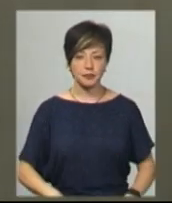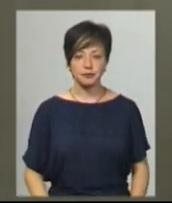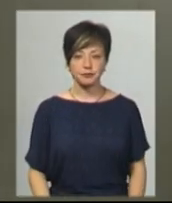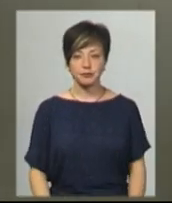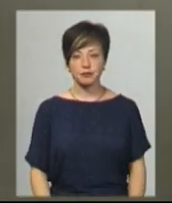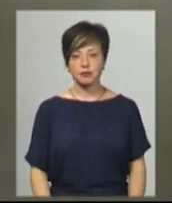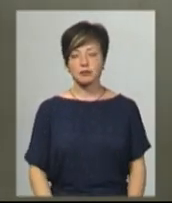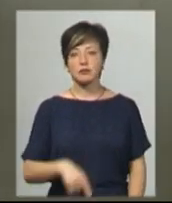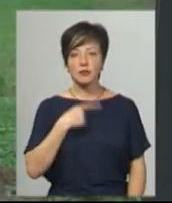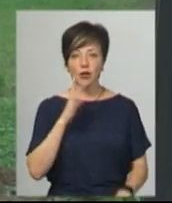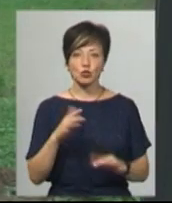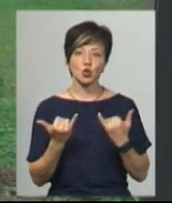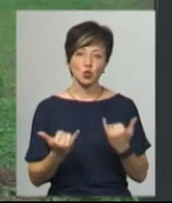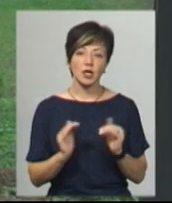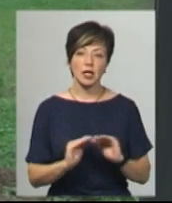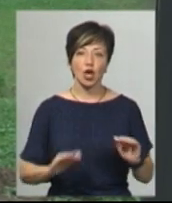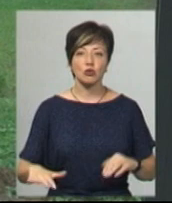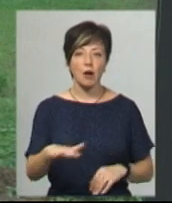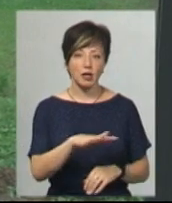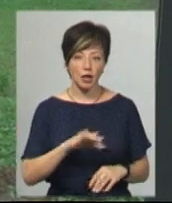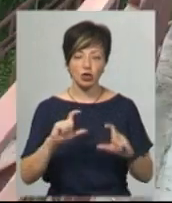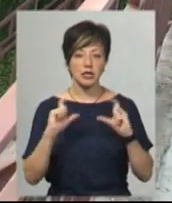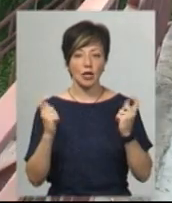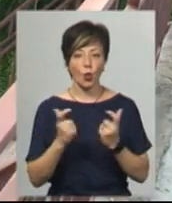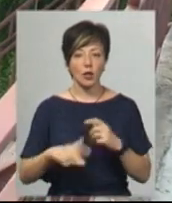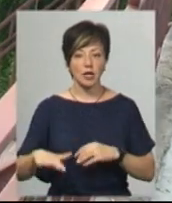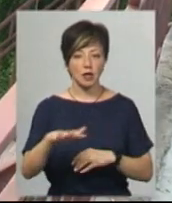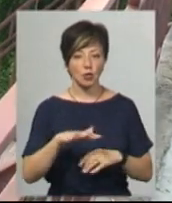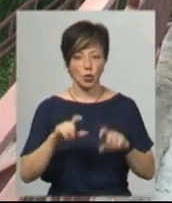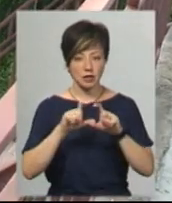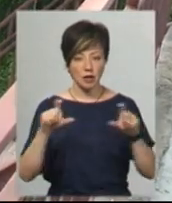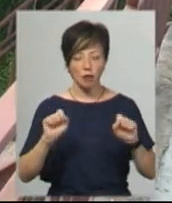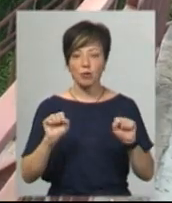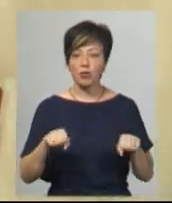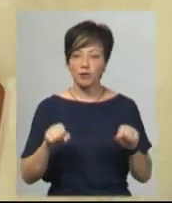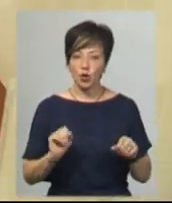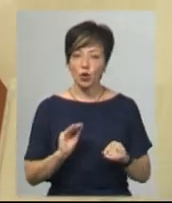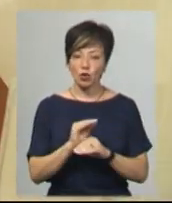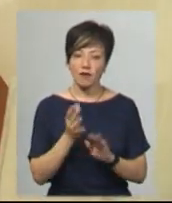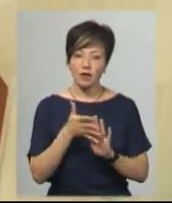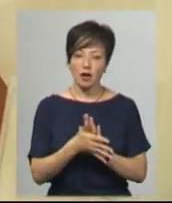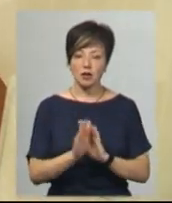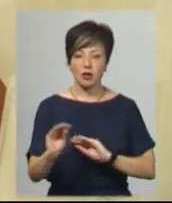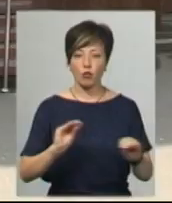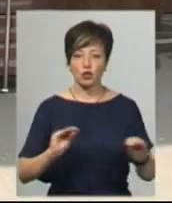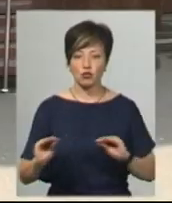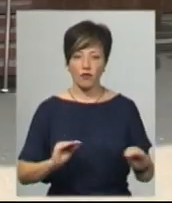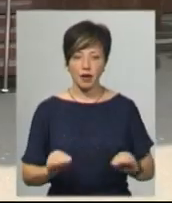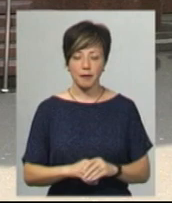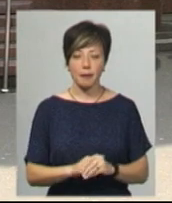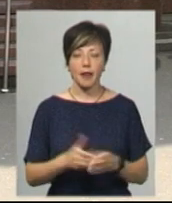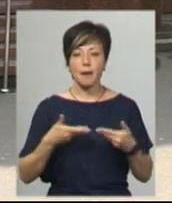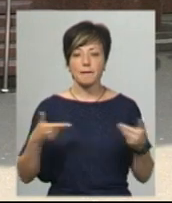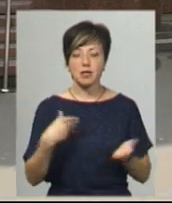Бондаренко. Каже, буде сучасний дитячий майданчик та стадіон на території закладу. Тому ймовірні додаткові витрати на його облаштування. Ми